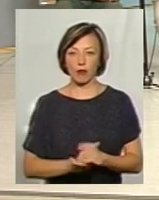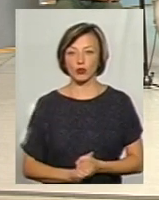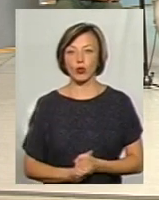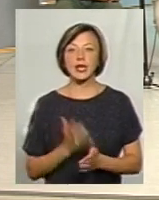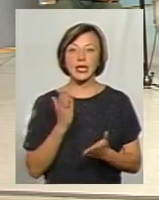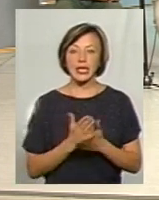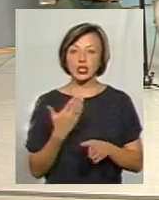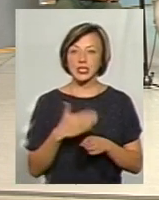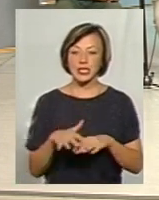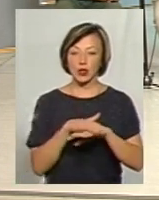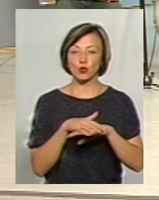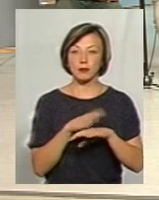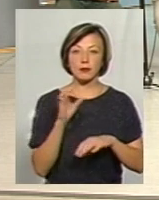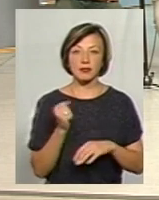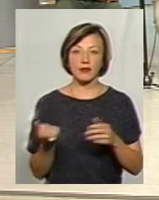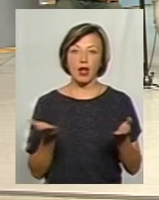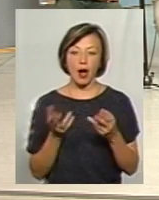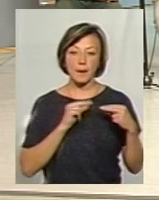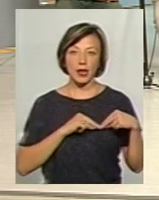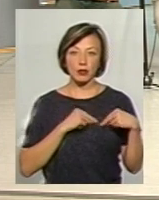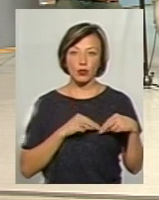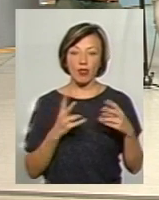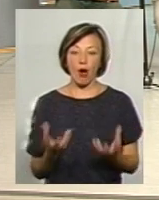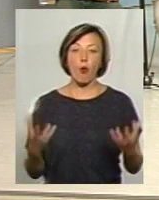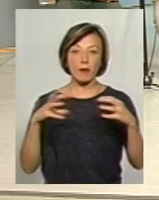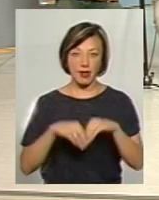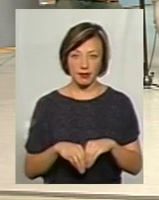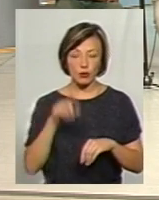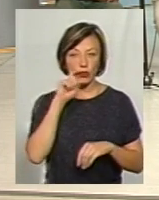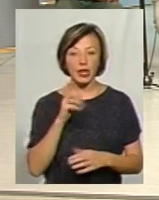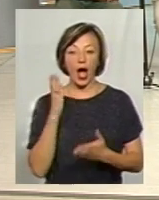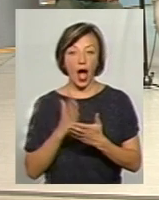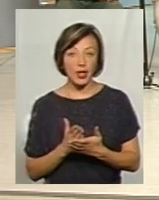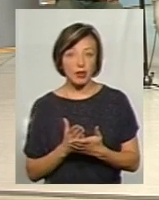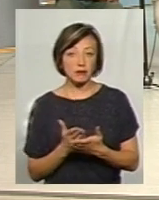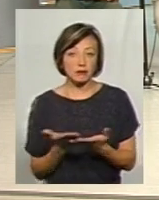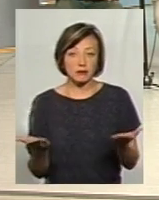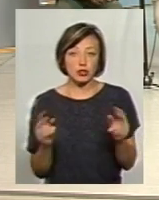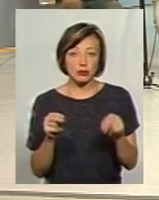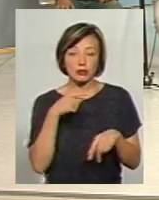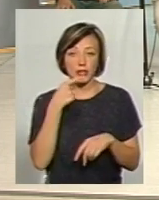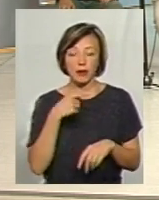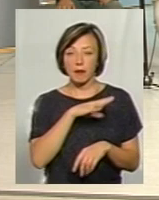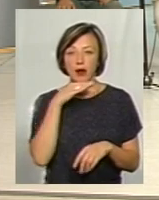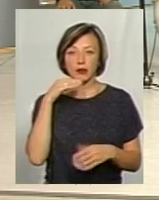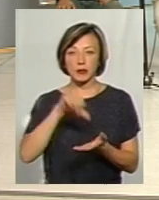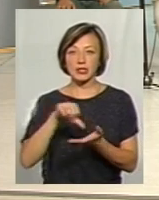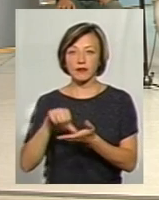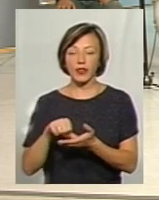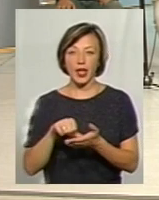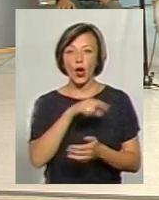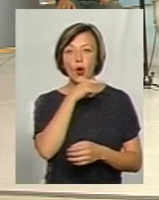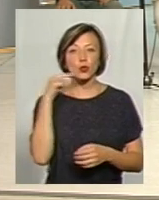є частина суспільства, яка працює на об'єднання України, а є, погодьтеся, багато у нас представників так звано